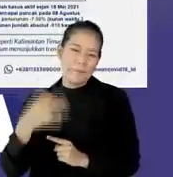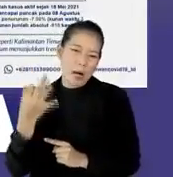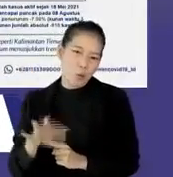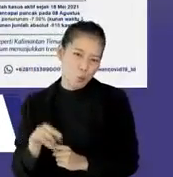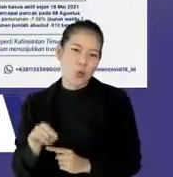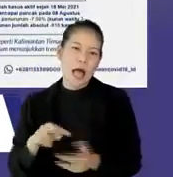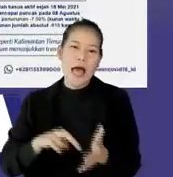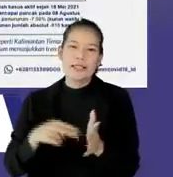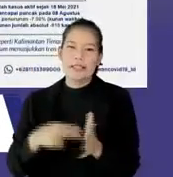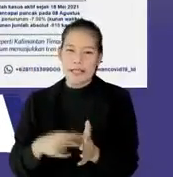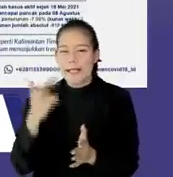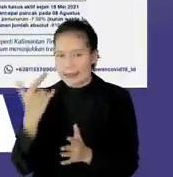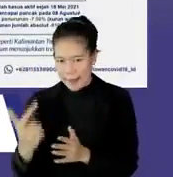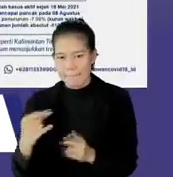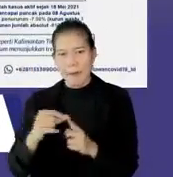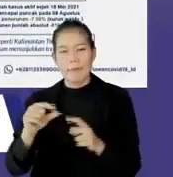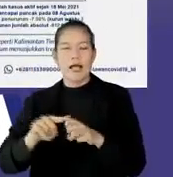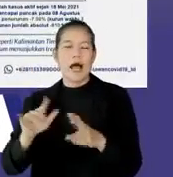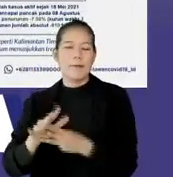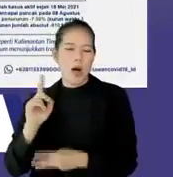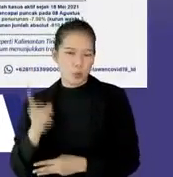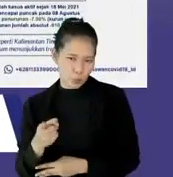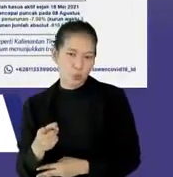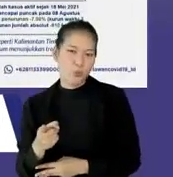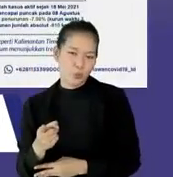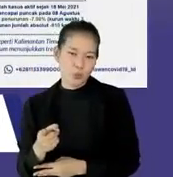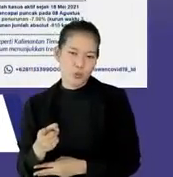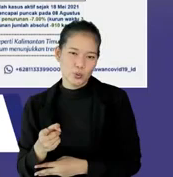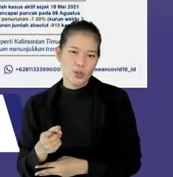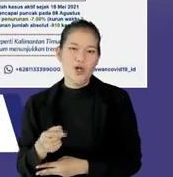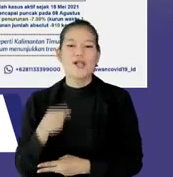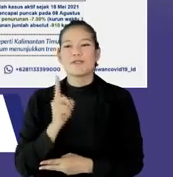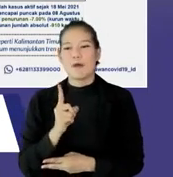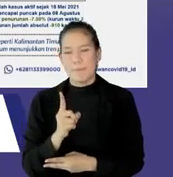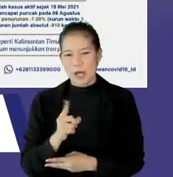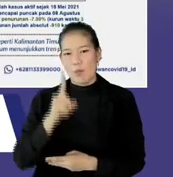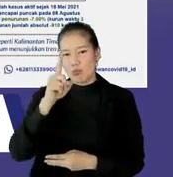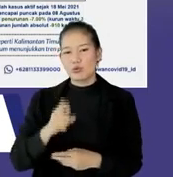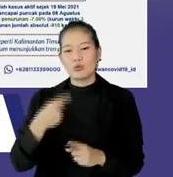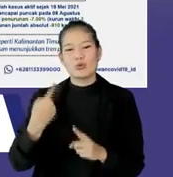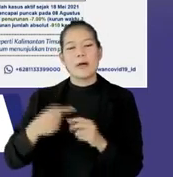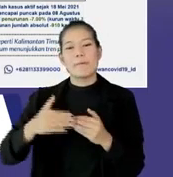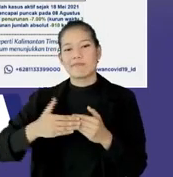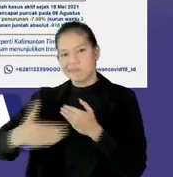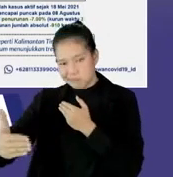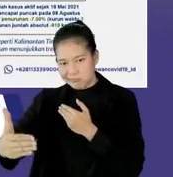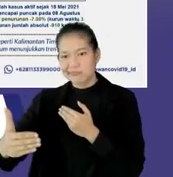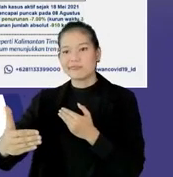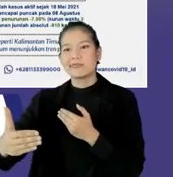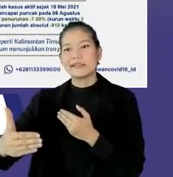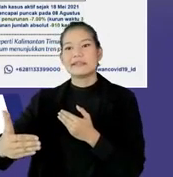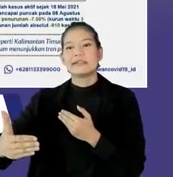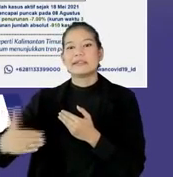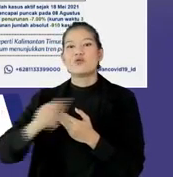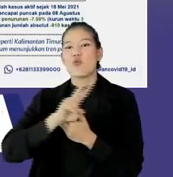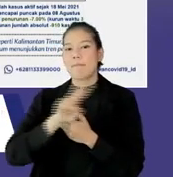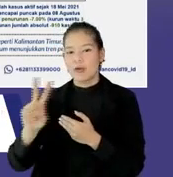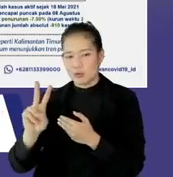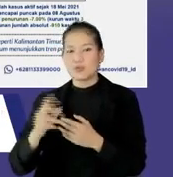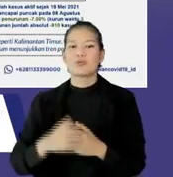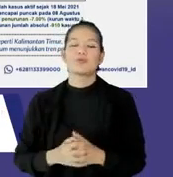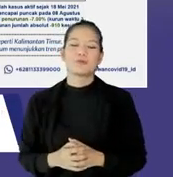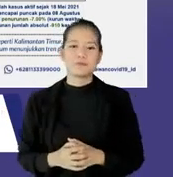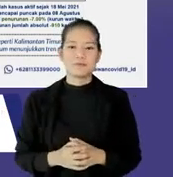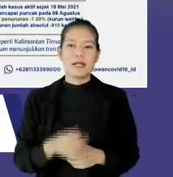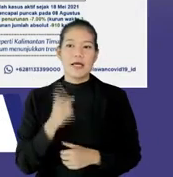sehingga masih perlu dipertahankan. Kenapa memang PPKM level 4-nya, masih perlu diperpanjang di luar Pulau Jawa, 2 minggu